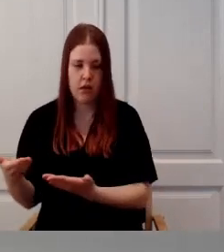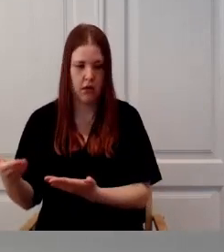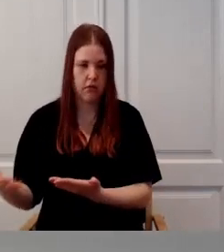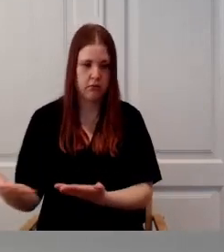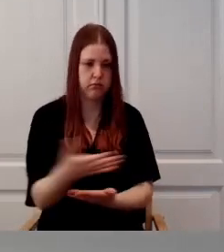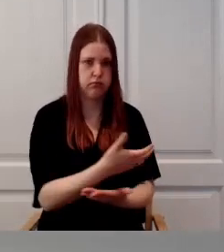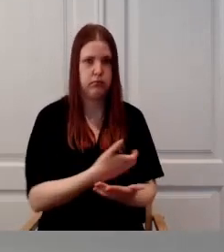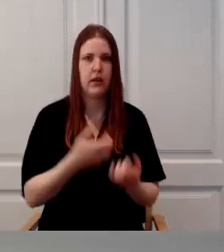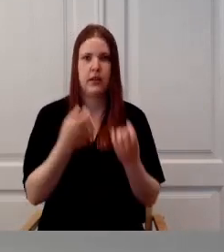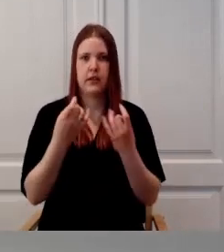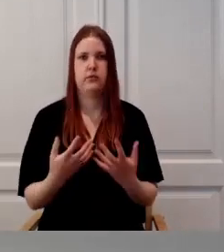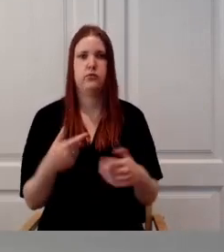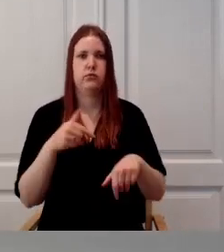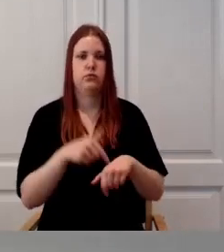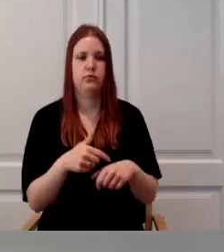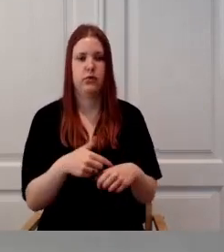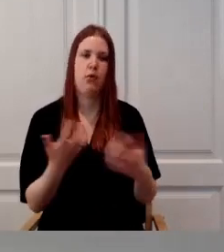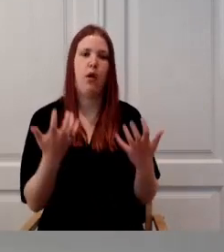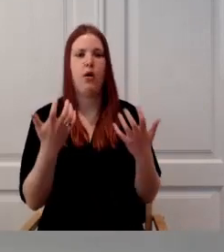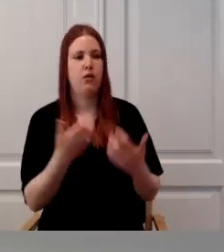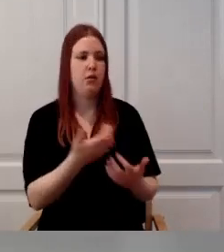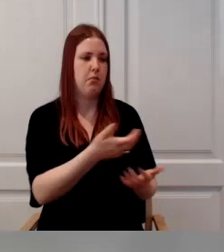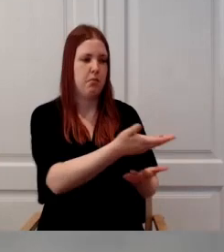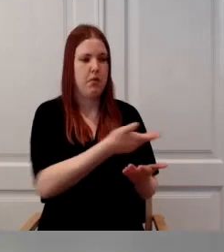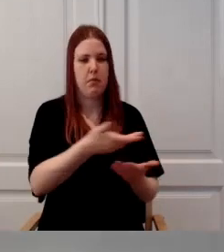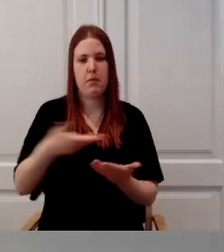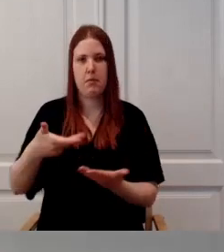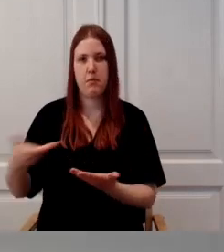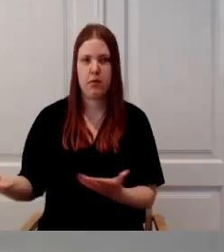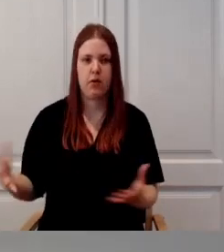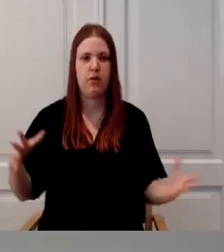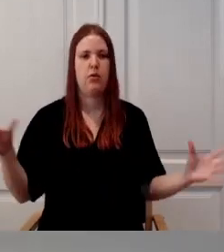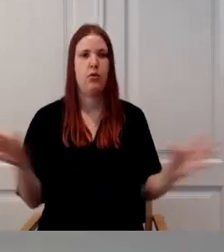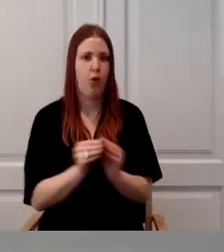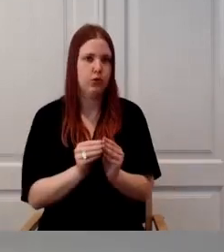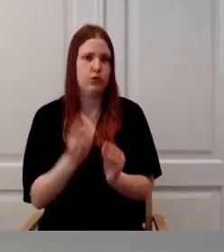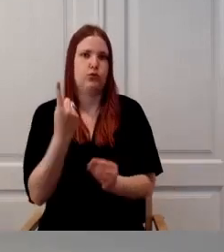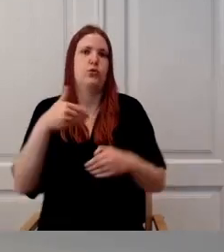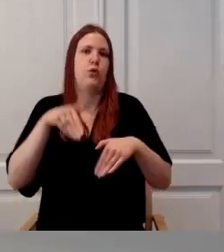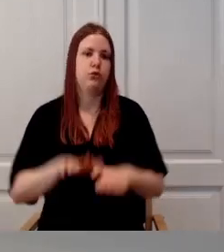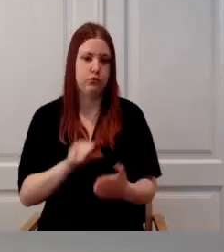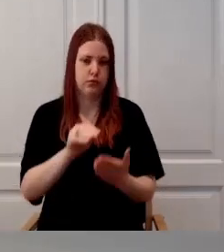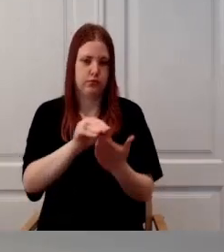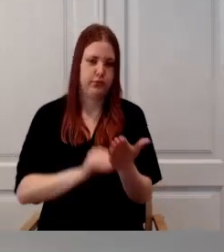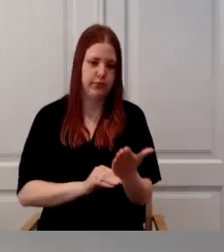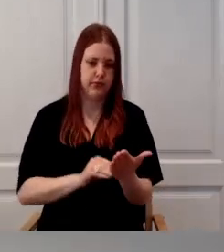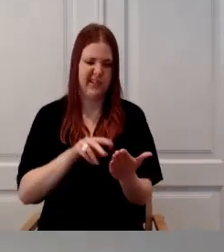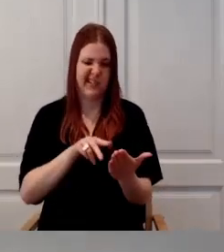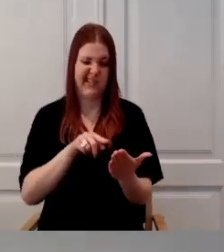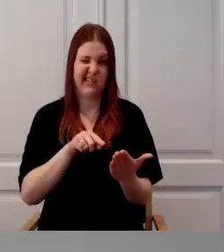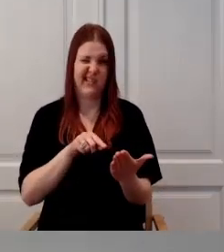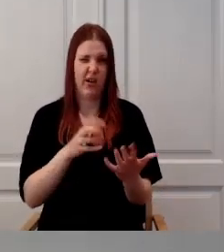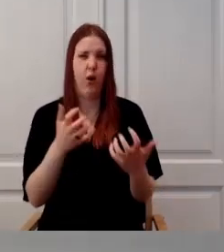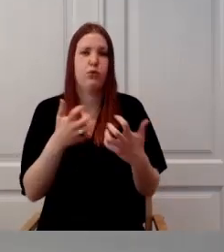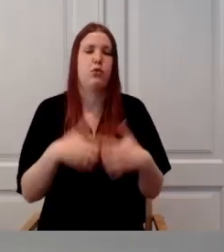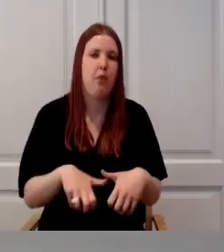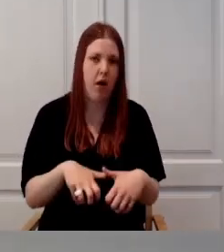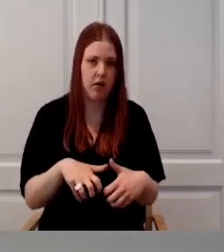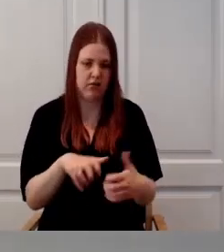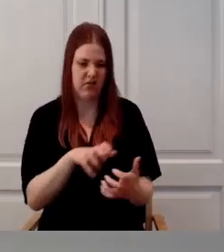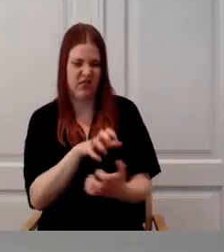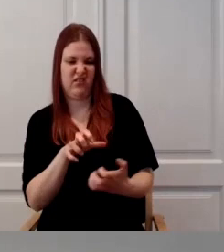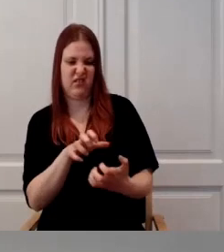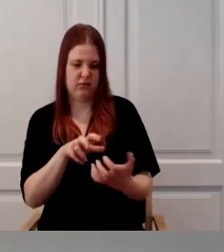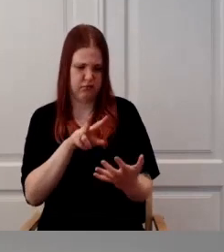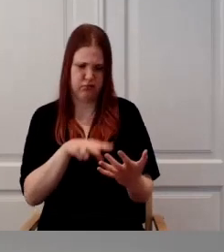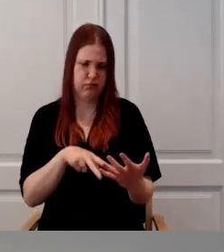selline masinlik juba natuke liiasustega otsus, mida on tõesti või raske lugeda. Ja see tõttu nüüd uute arenduste käigus,